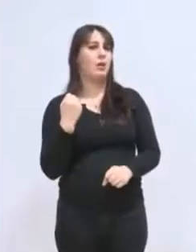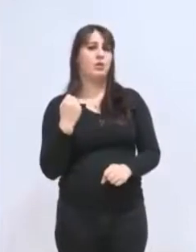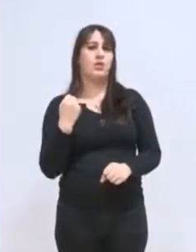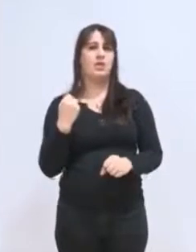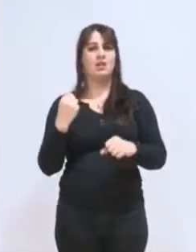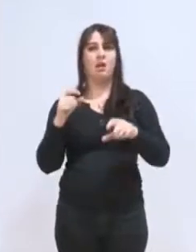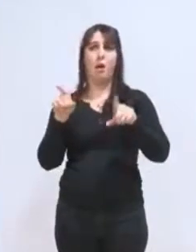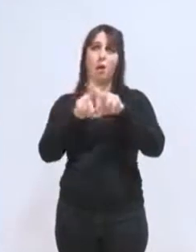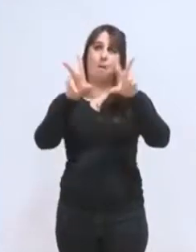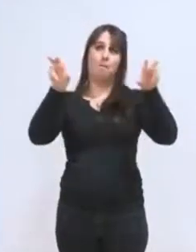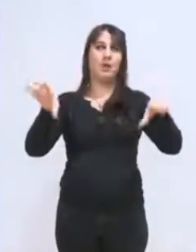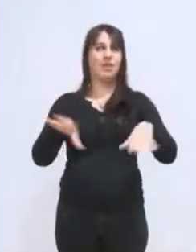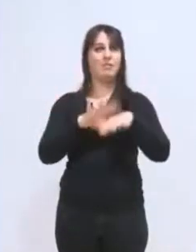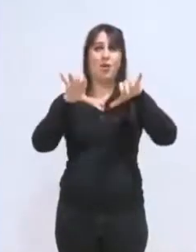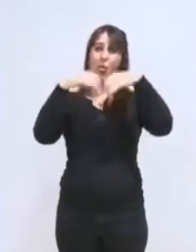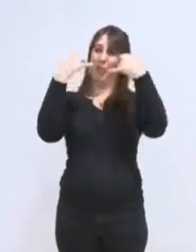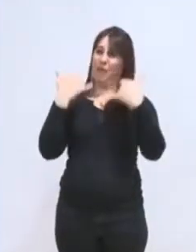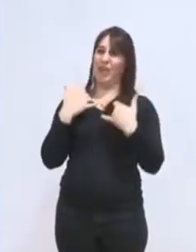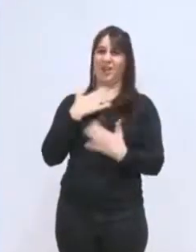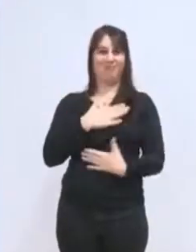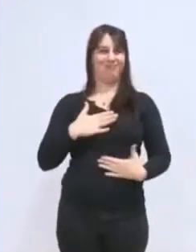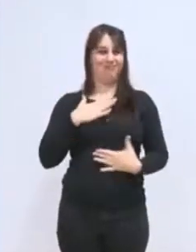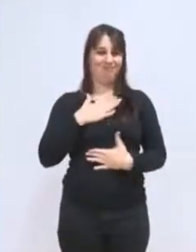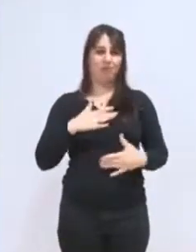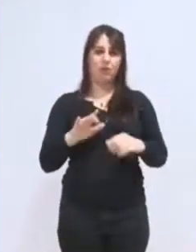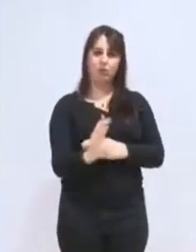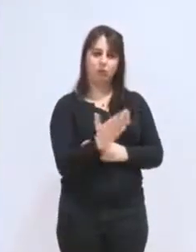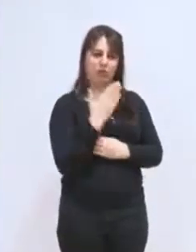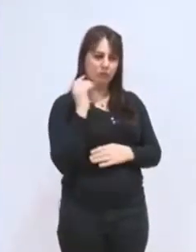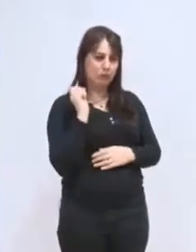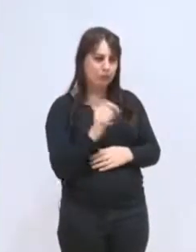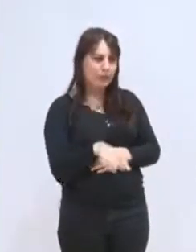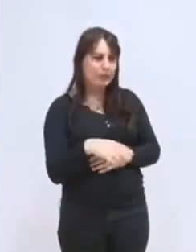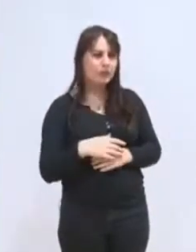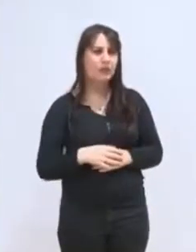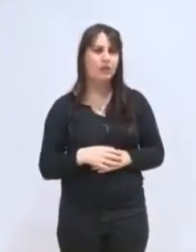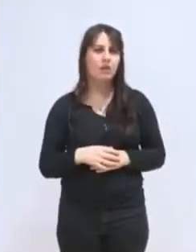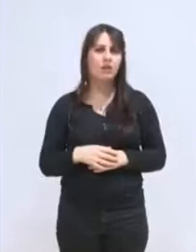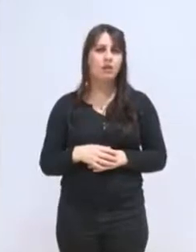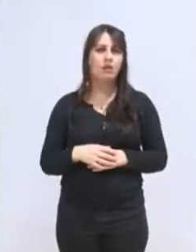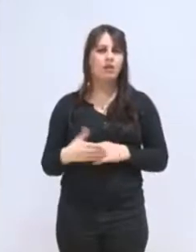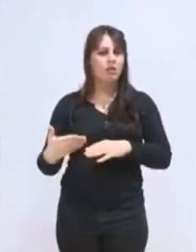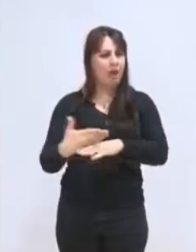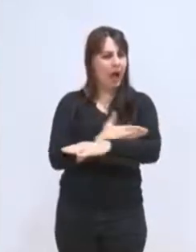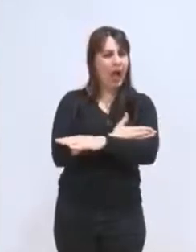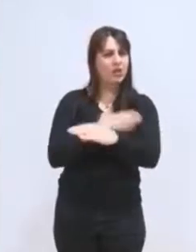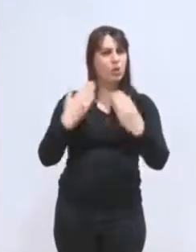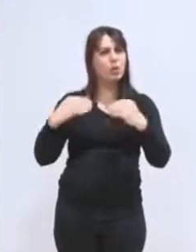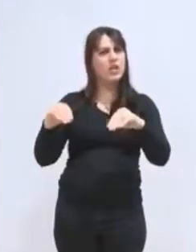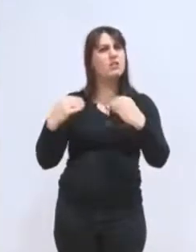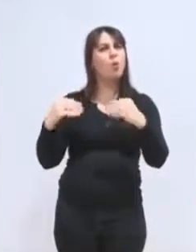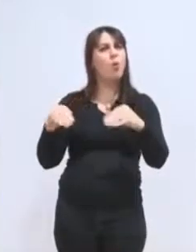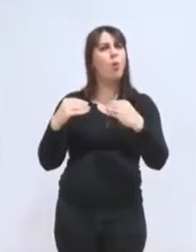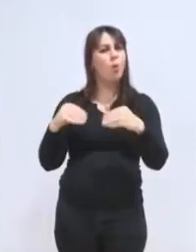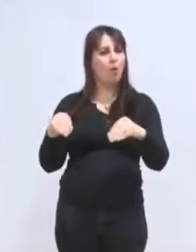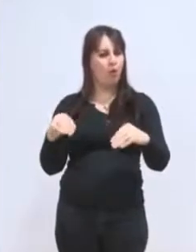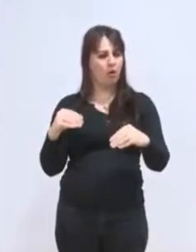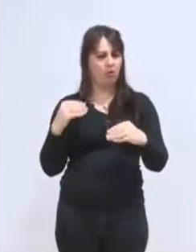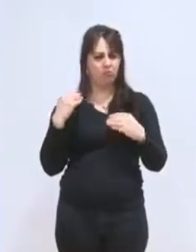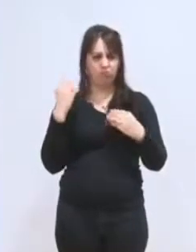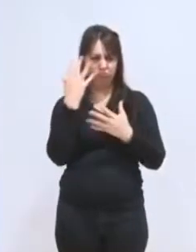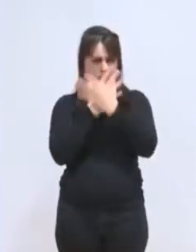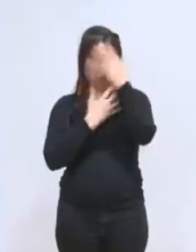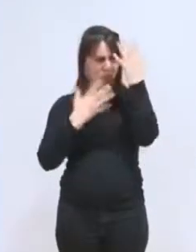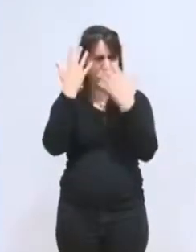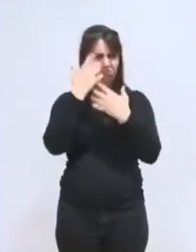ce trophée, puisqu'il est un peu présenté de cette façon-là. On a l'impression que cette cession d'action se fait un peu dans le cadre d'une